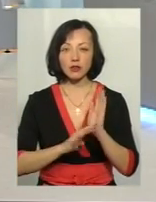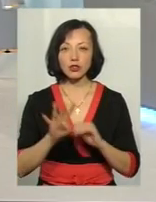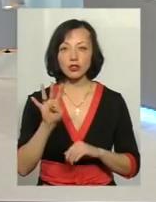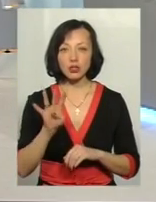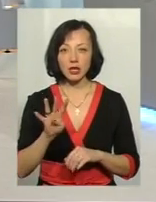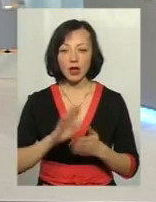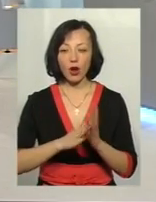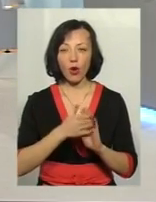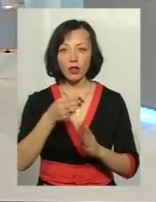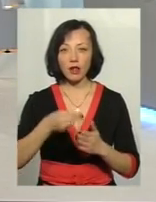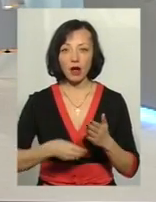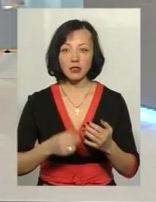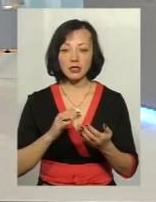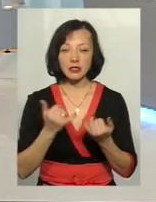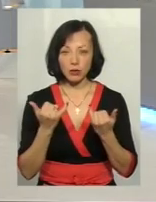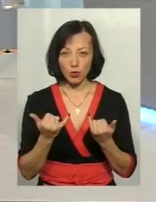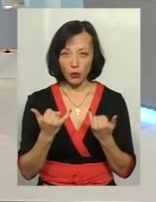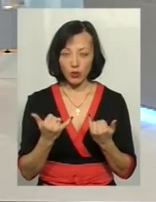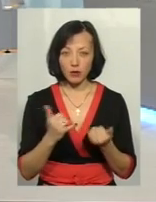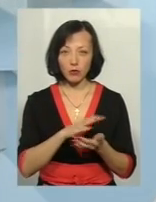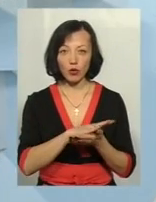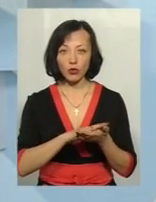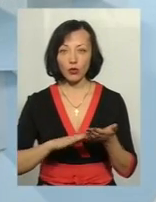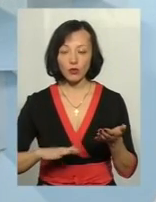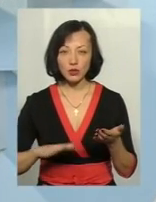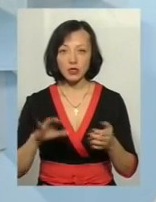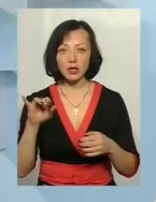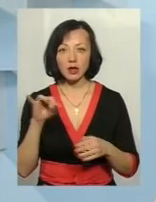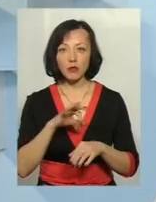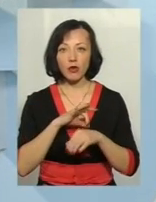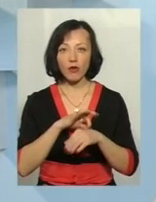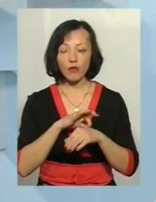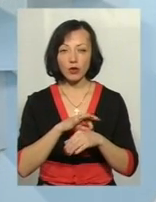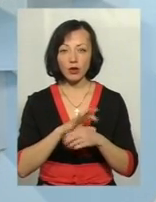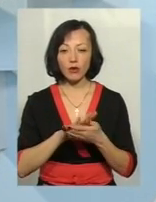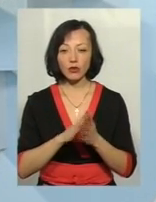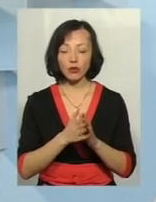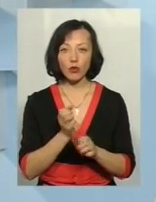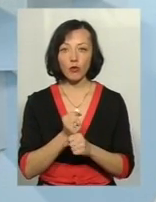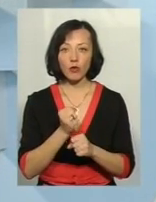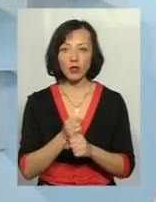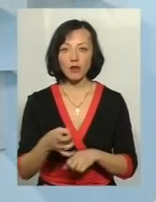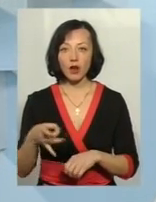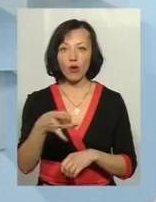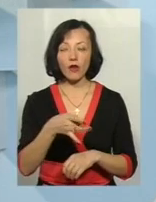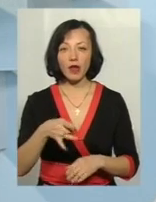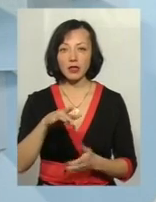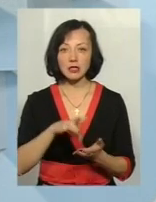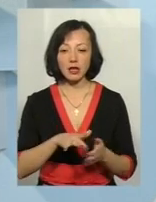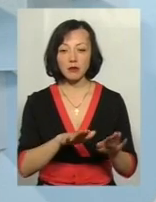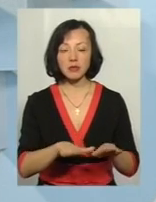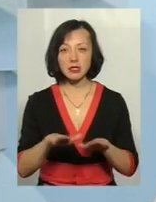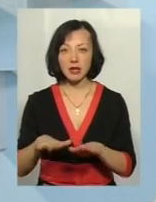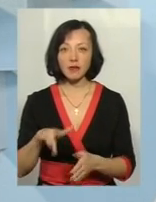контракта. Станом на сьогодні продовжується і проводиться контрактна договорна робота в регіональних центрах і місцевих